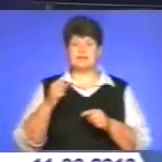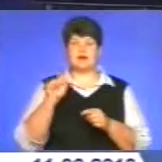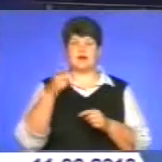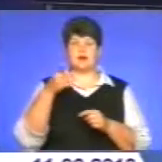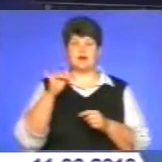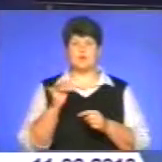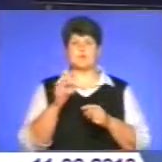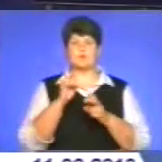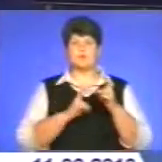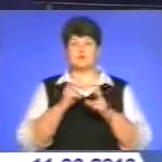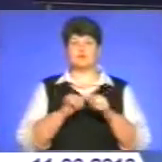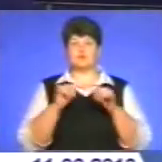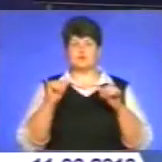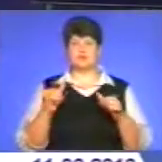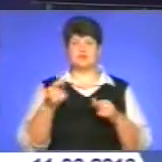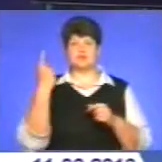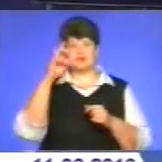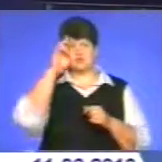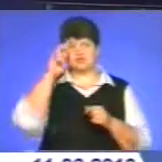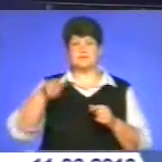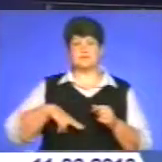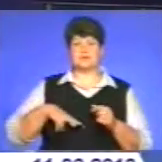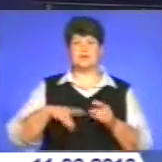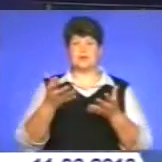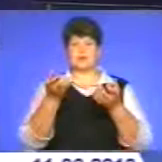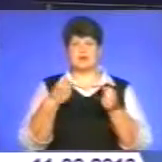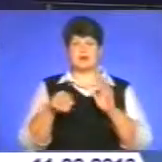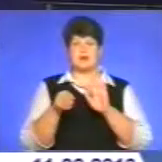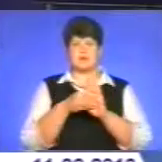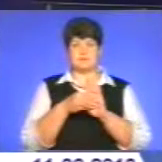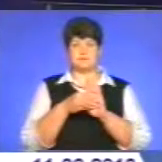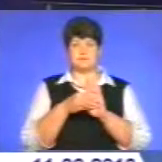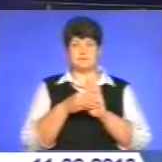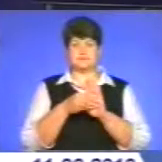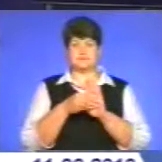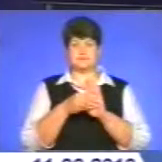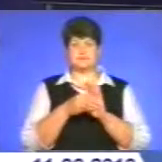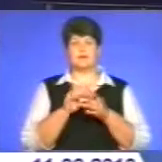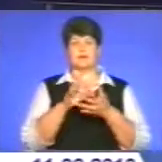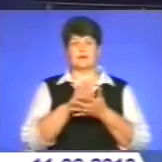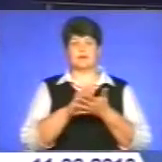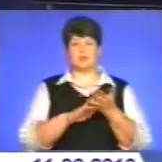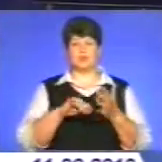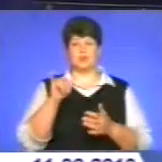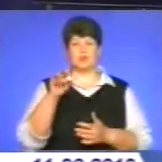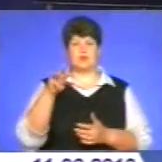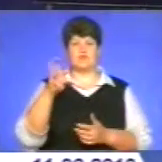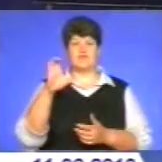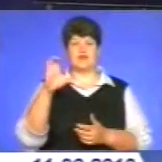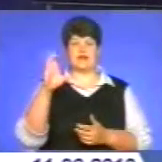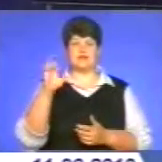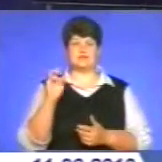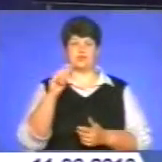розвитку обласної державної адміністрації при отриманні хабара. Сюжет – сектори зв'язків з громадськістю УМВС України